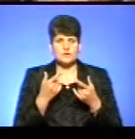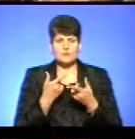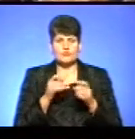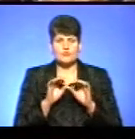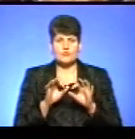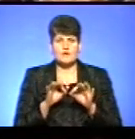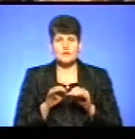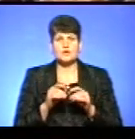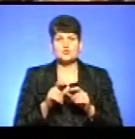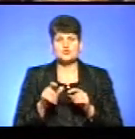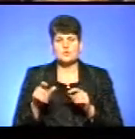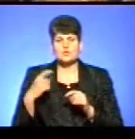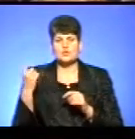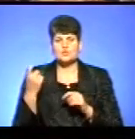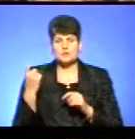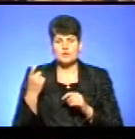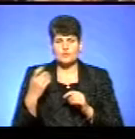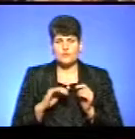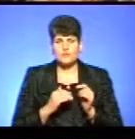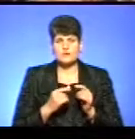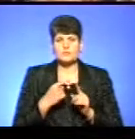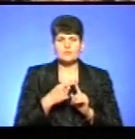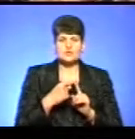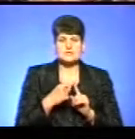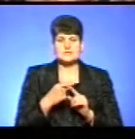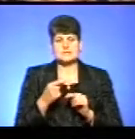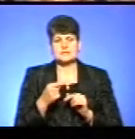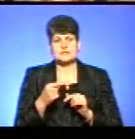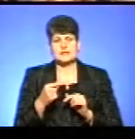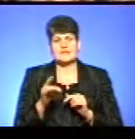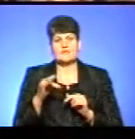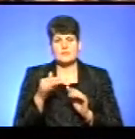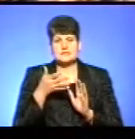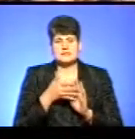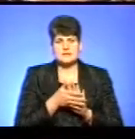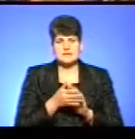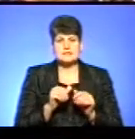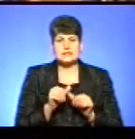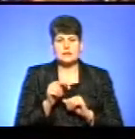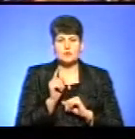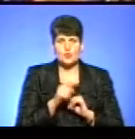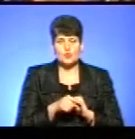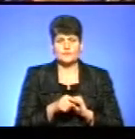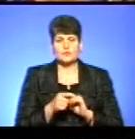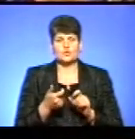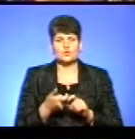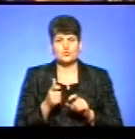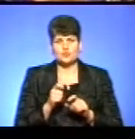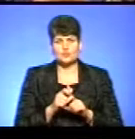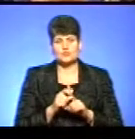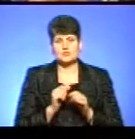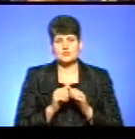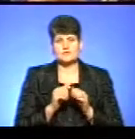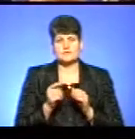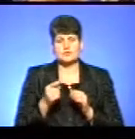осподарювання про переваги та плюси європейської інтеграції. Крім того, дуже значну частку товаробігу